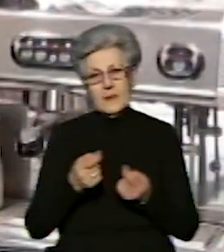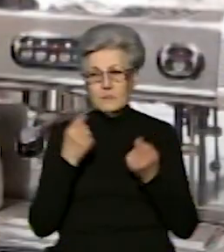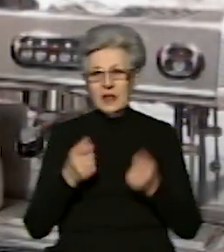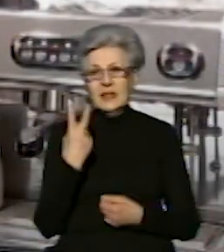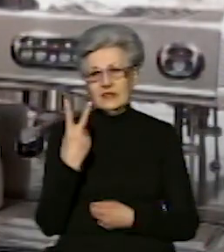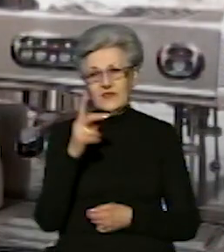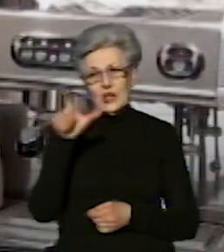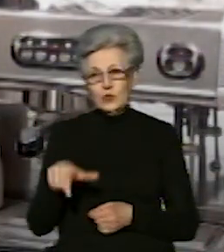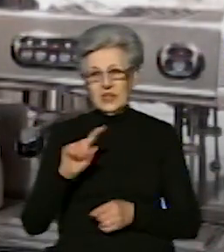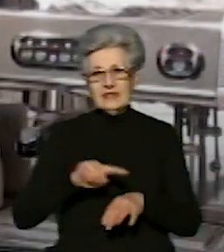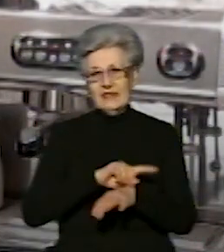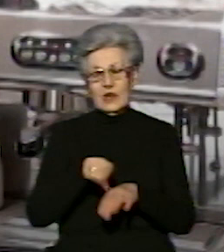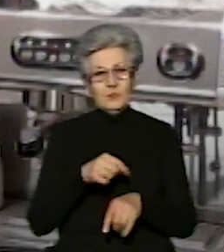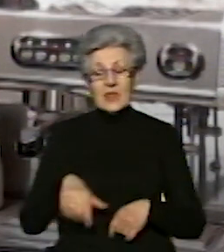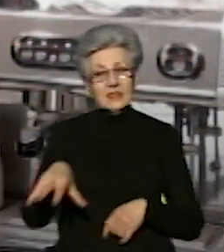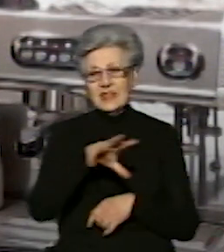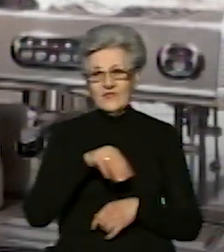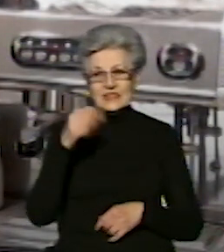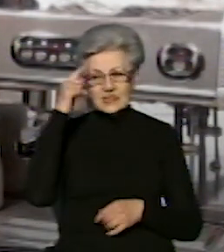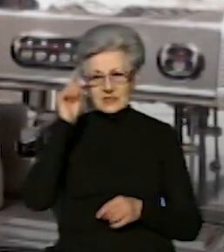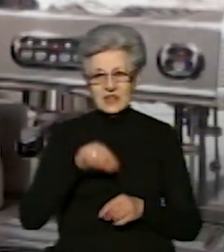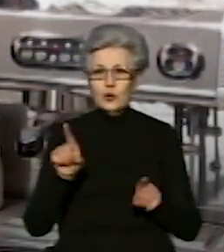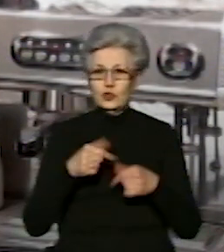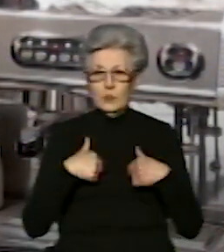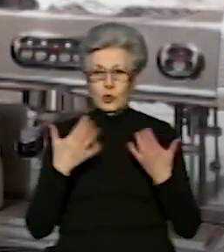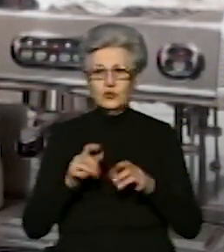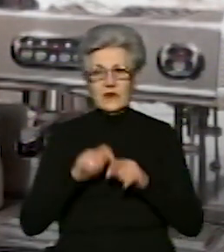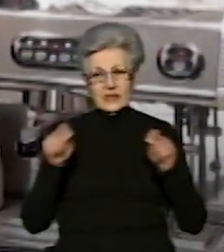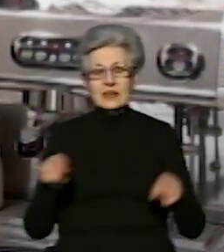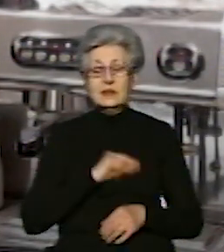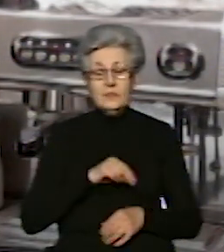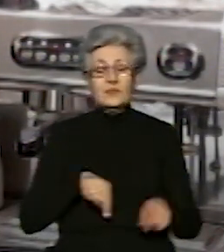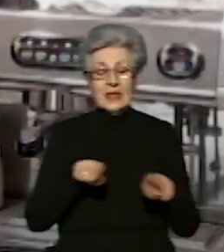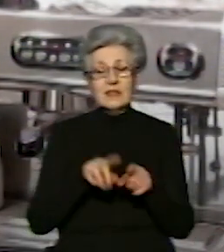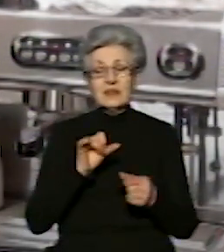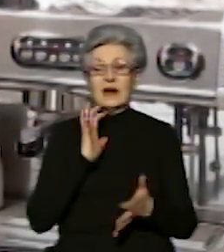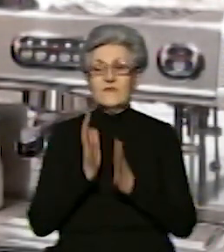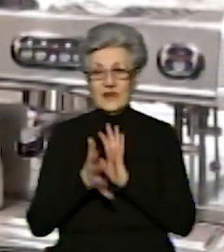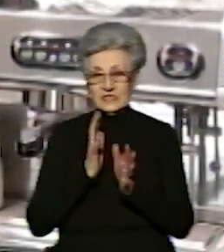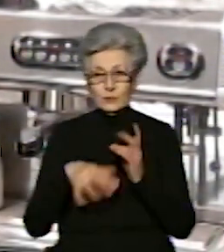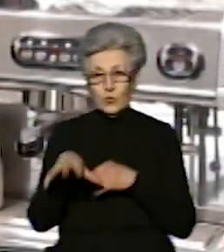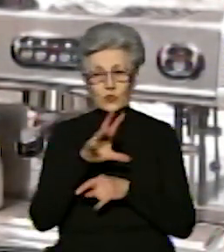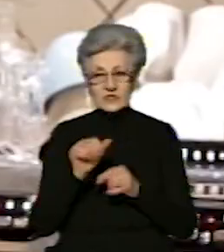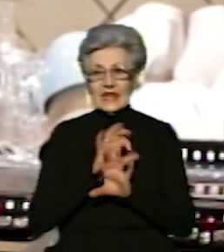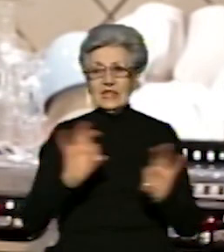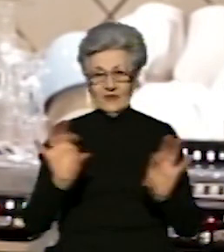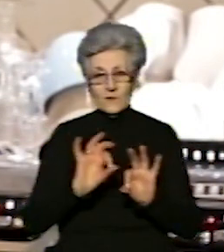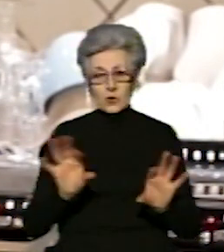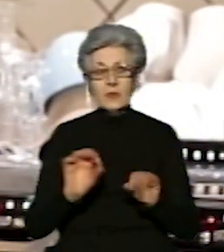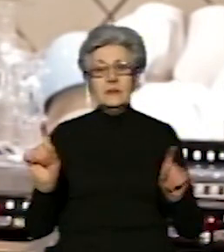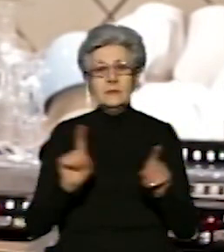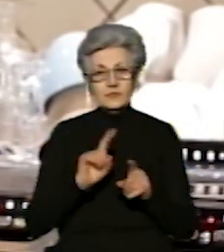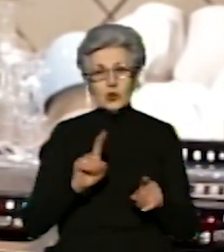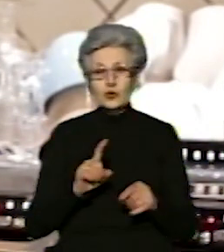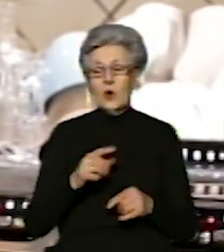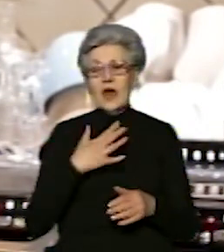Не всі знають про те, що працюємо. Ми, так як в соціальних мережах викладаємо певну інформацію, ще постійні